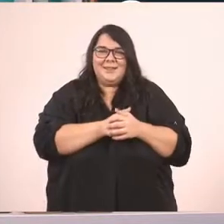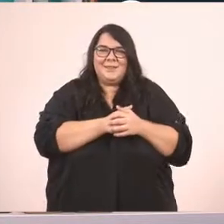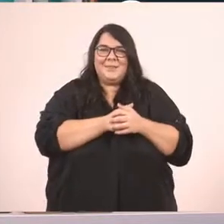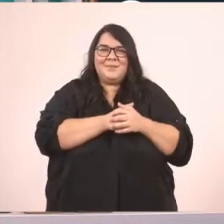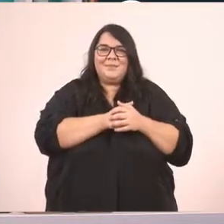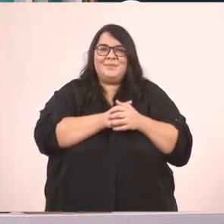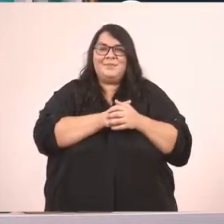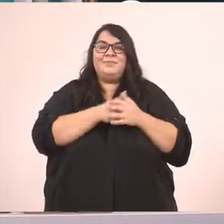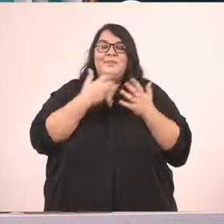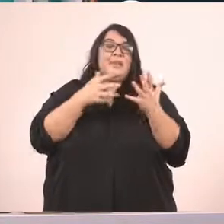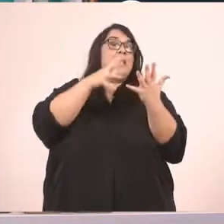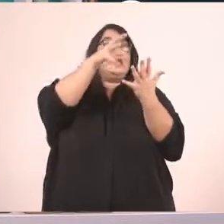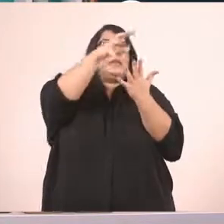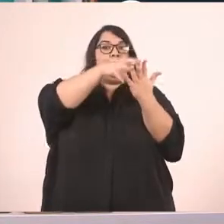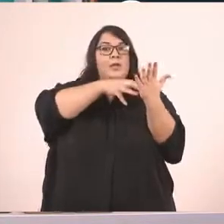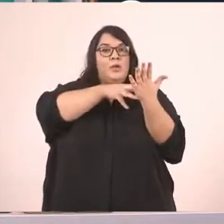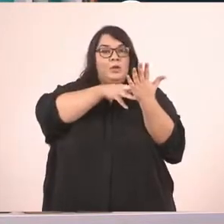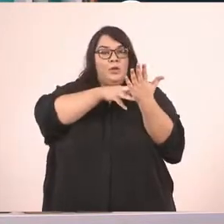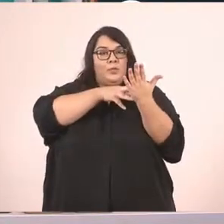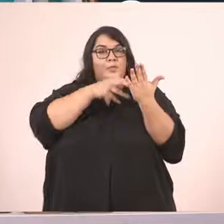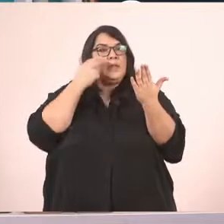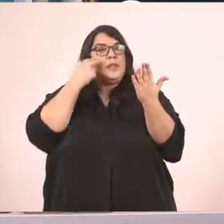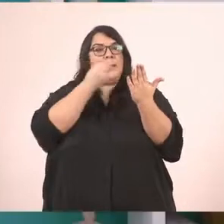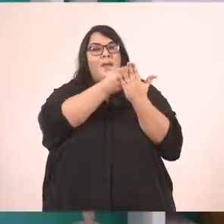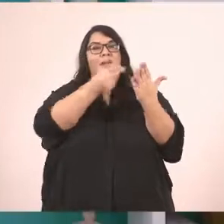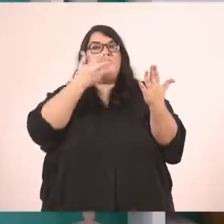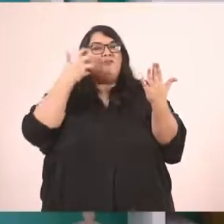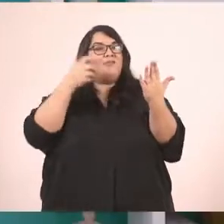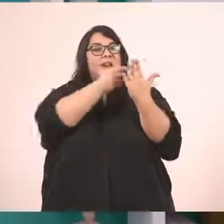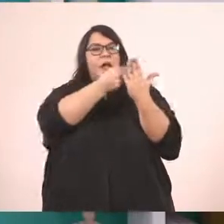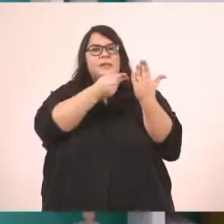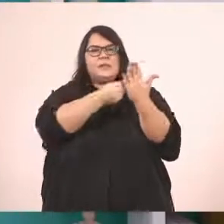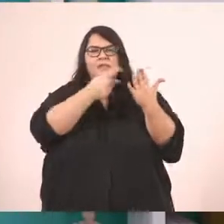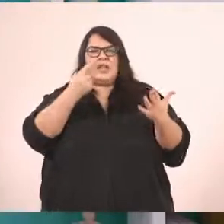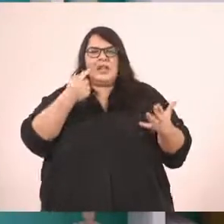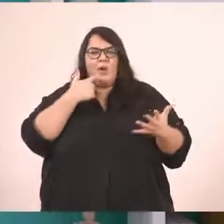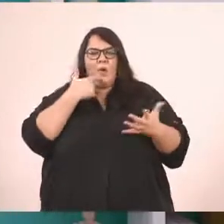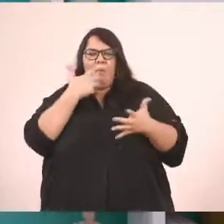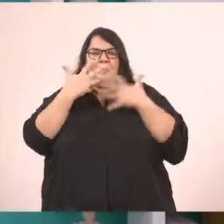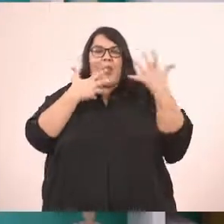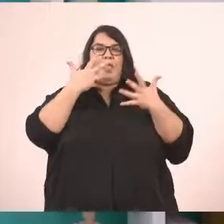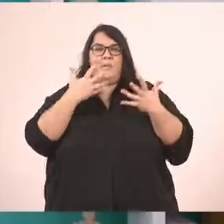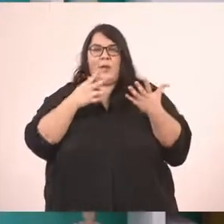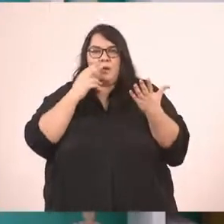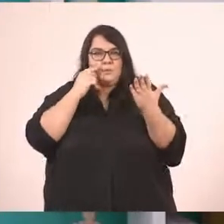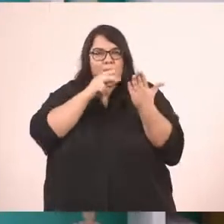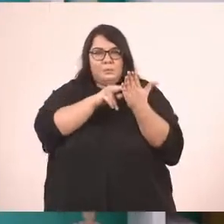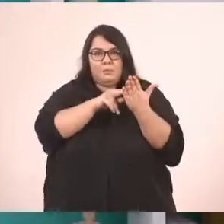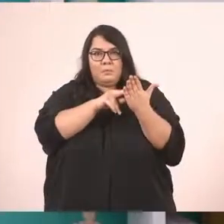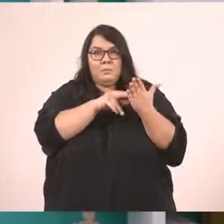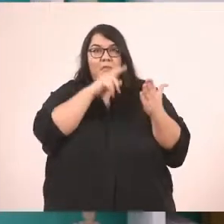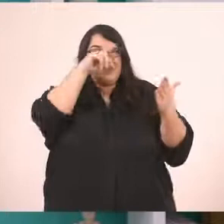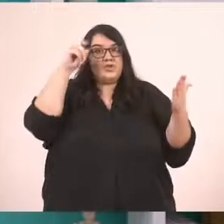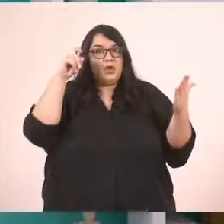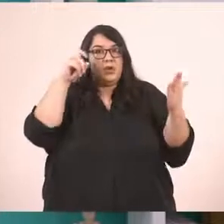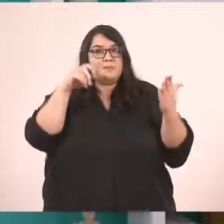Μέσα, λοιπόν, από αυτό το κείμενο, είδαμε κάποιες φράσεις που μπερδεύουν λίγο τη γλώσσα μας. Για πάμε να τις δούμε μαζί. Για